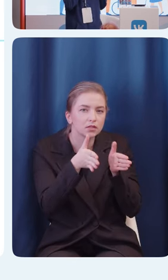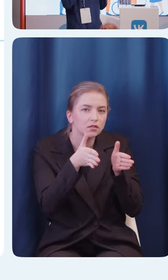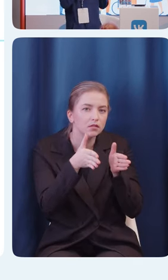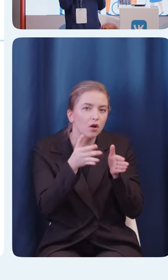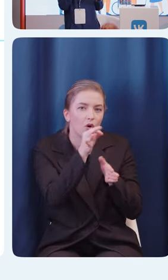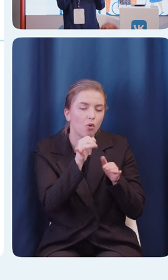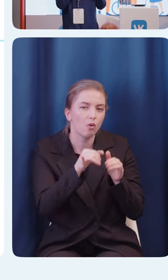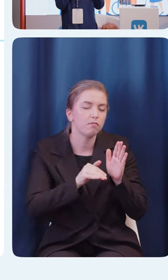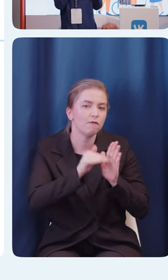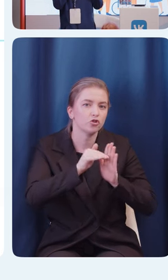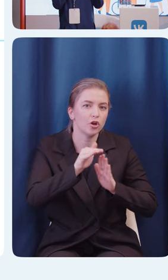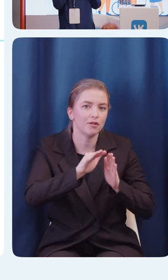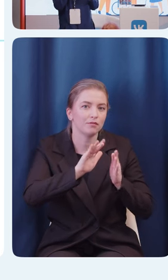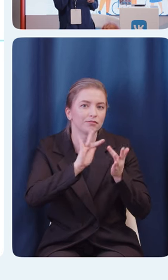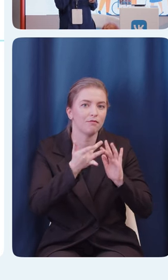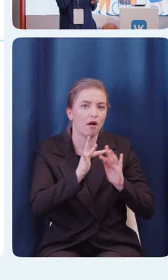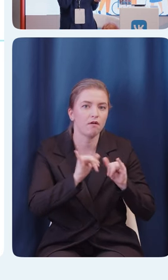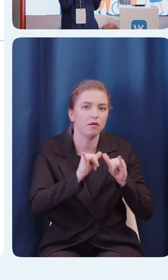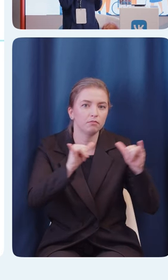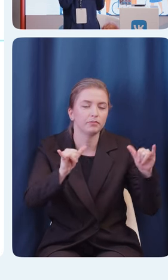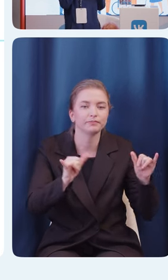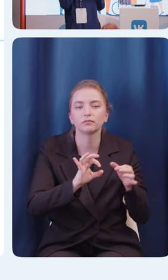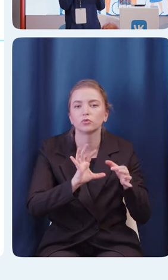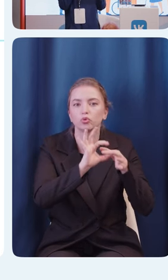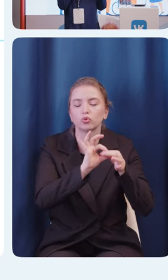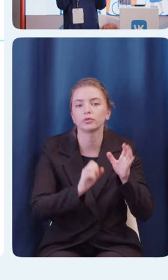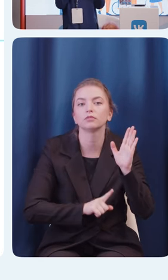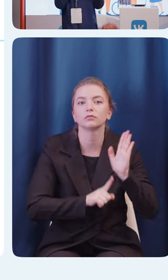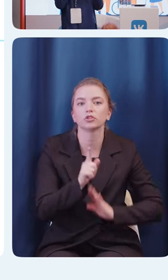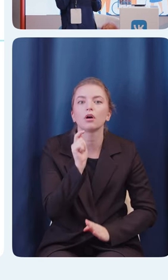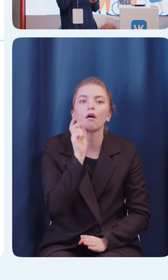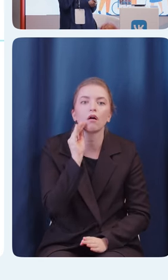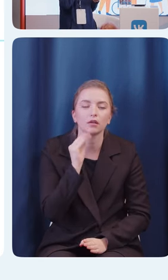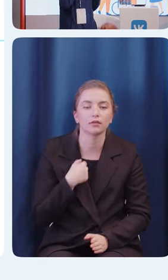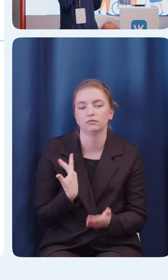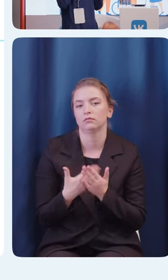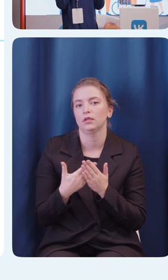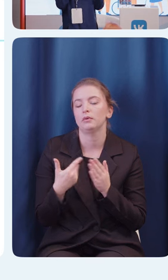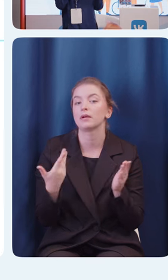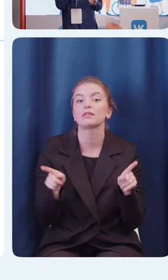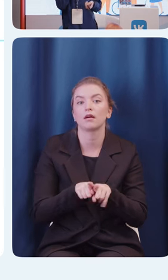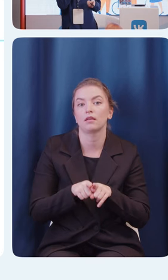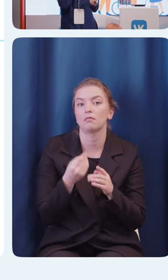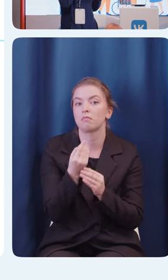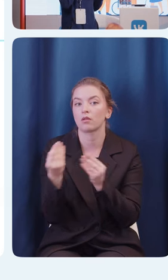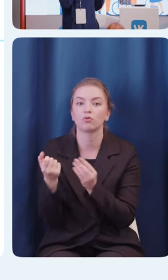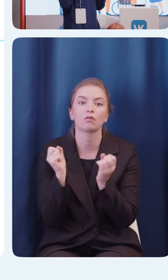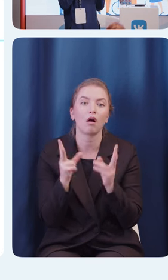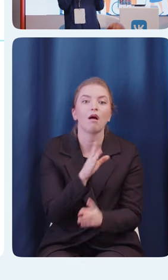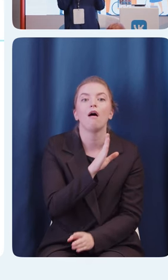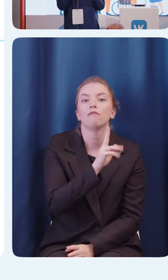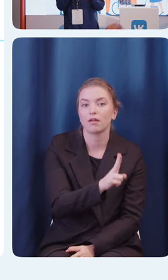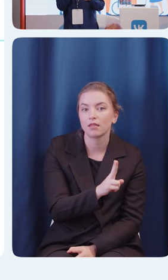2022 года. Команда инклюзивности с таких продуктов, как ВКонтакте, почта Mail.ru и